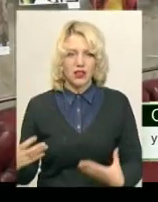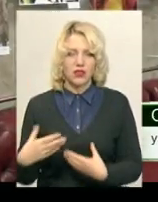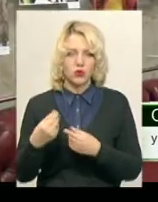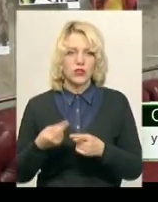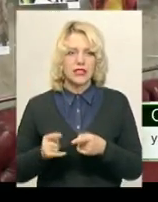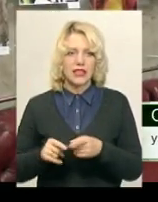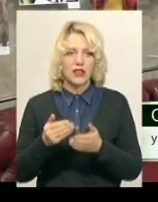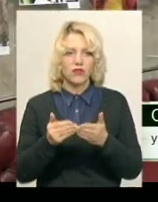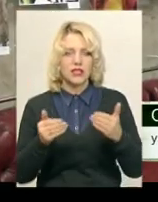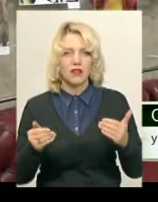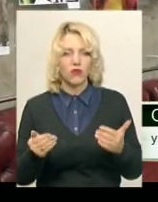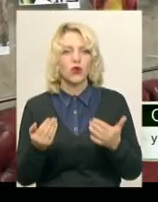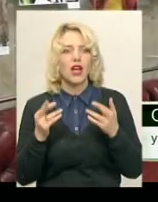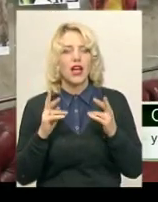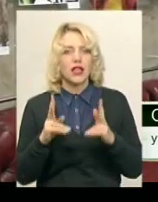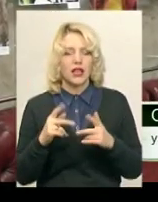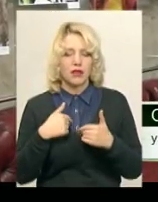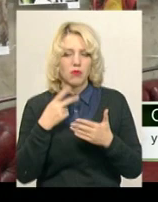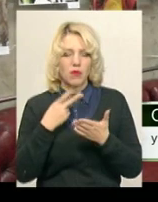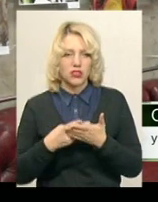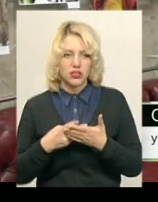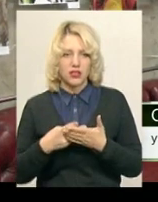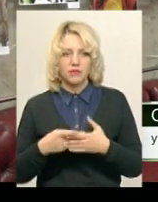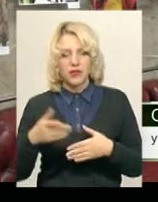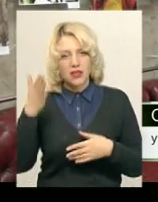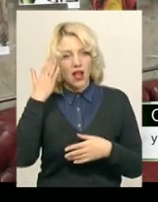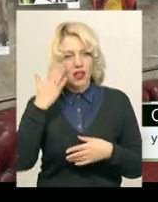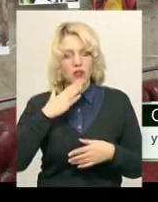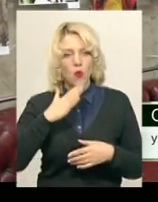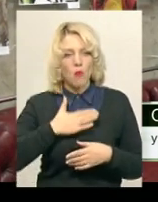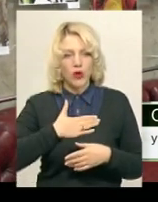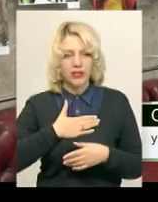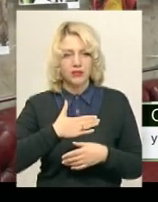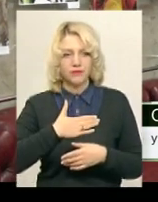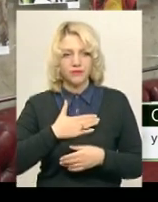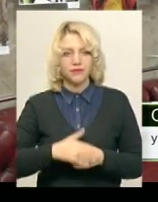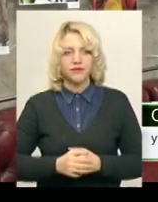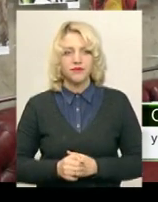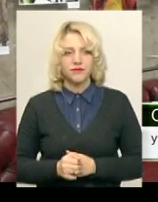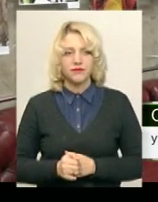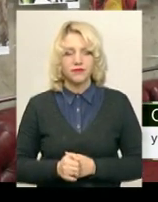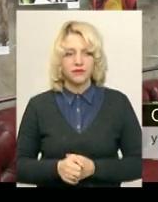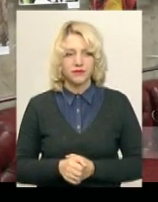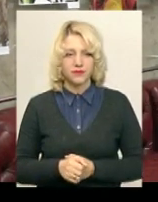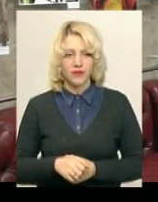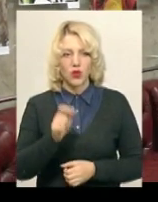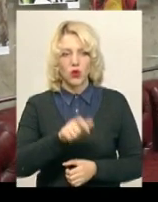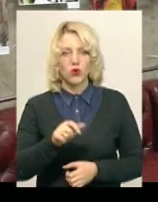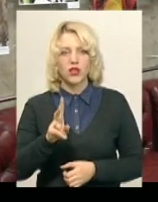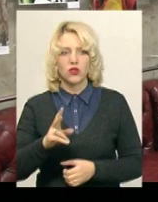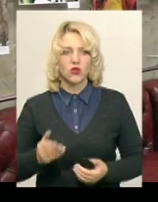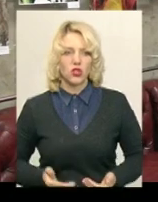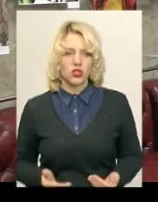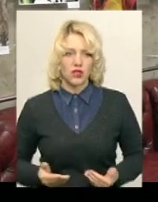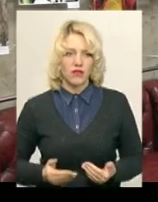виставкою, так як побачила таланти моїх людей, які живуть в